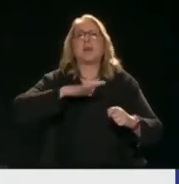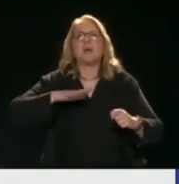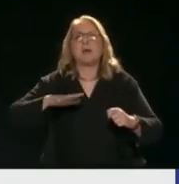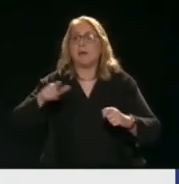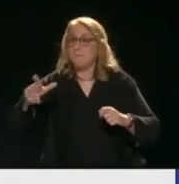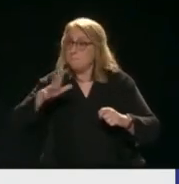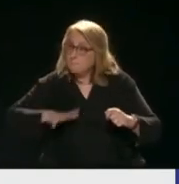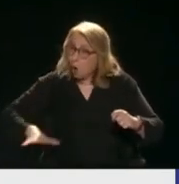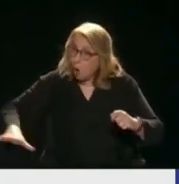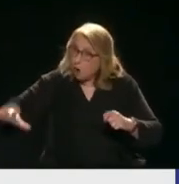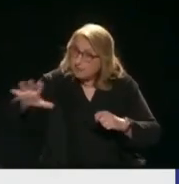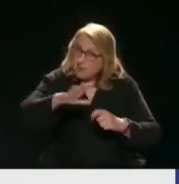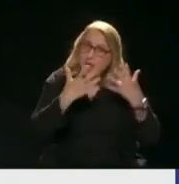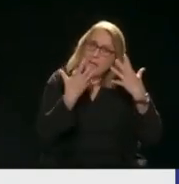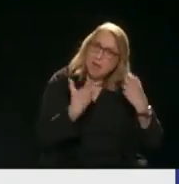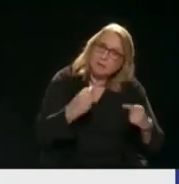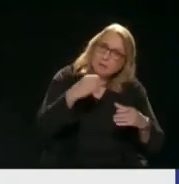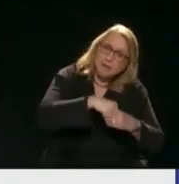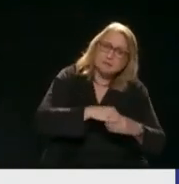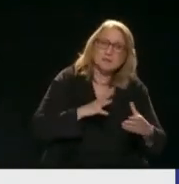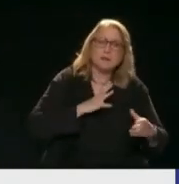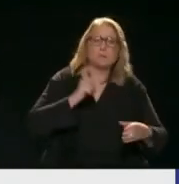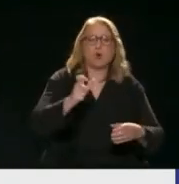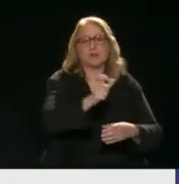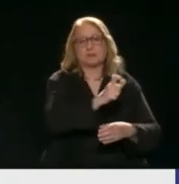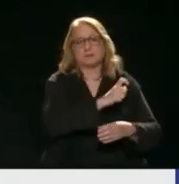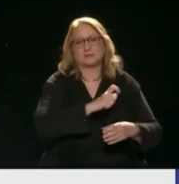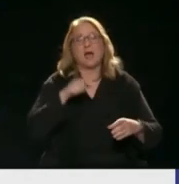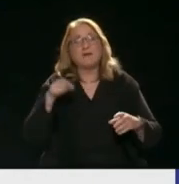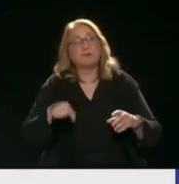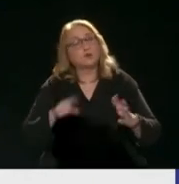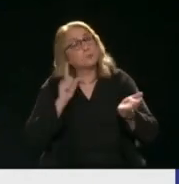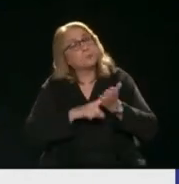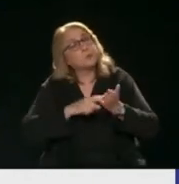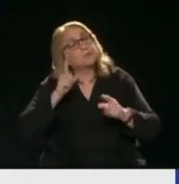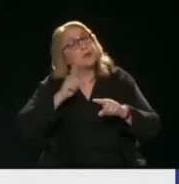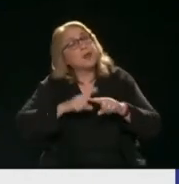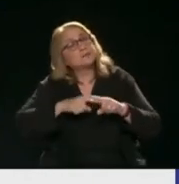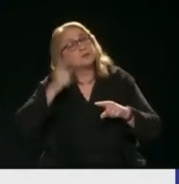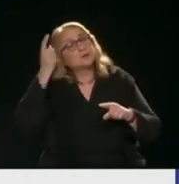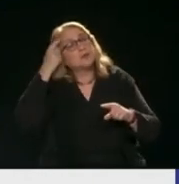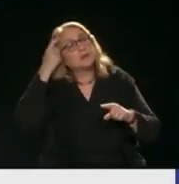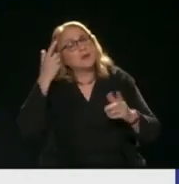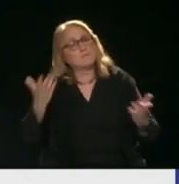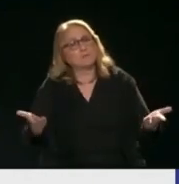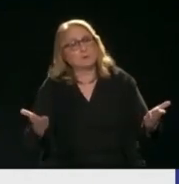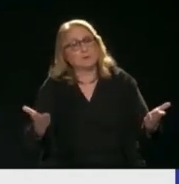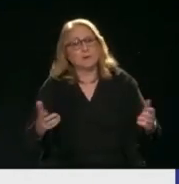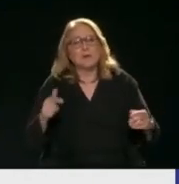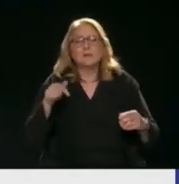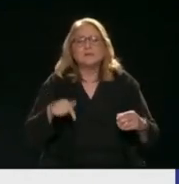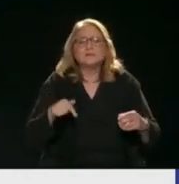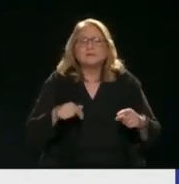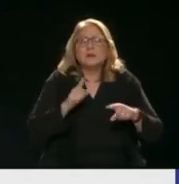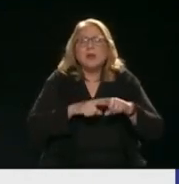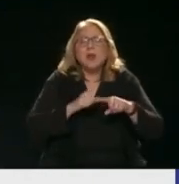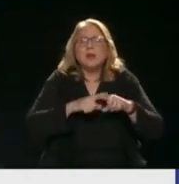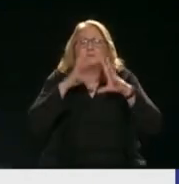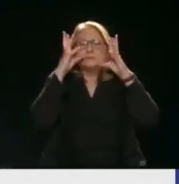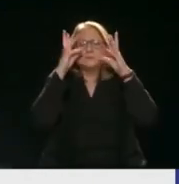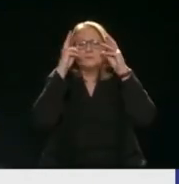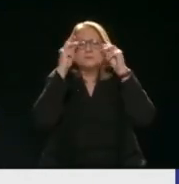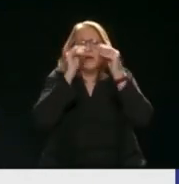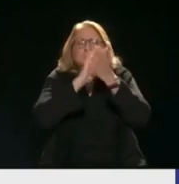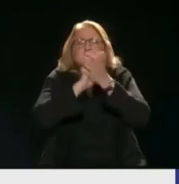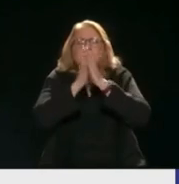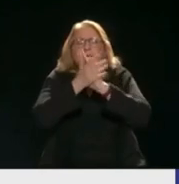καταλάβει Τουλάχιστον αυτό που λέω εγώ Έλλην άνθρωπος Σήμερα πραγματικά οι άνθρωποι έχουν ξεχάσει να είναι άνθρωποι Έχουν ξεχάσει από πού είναι Άλλος